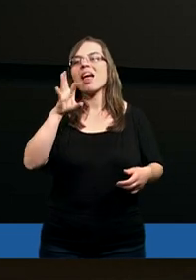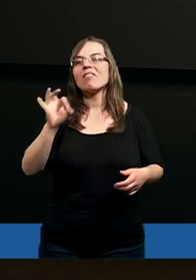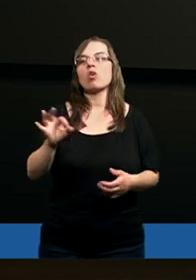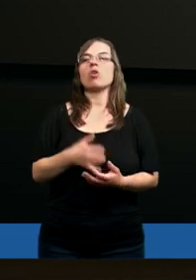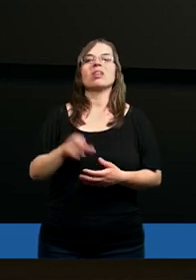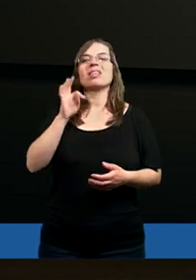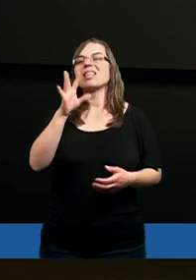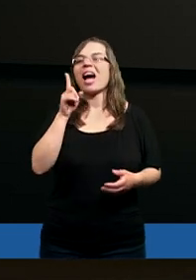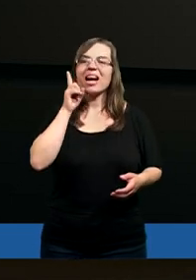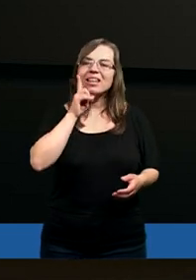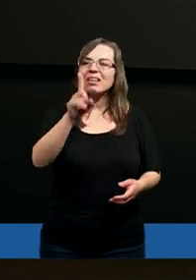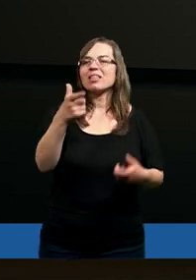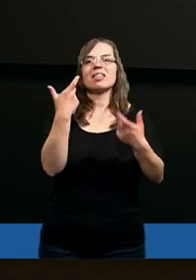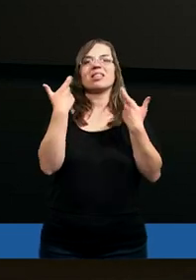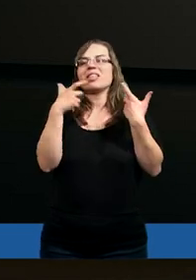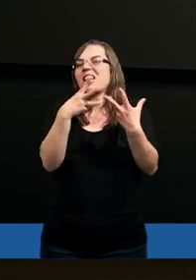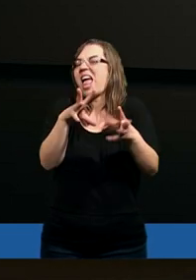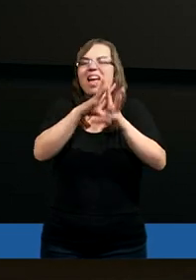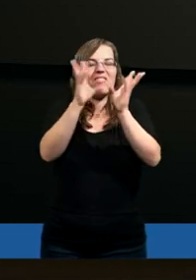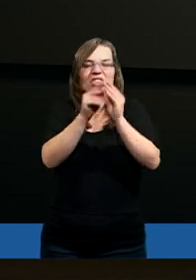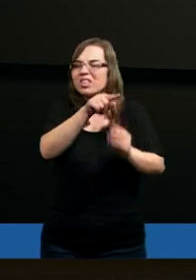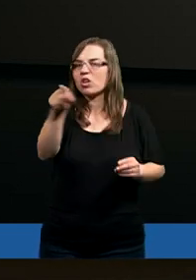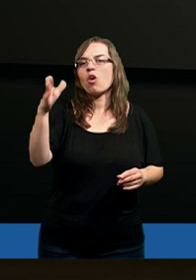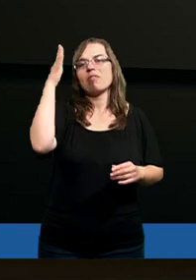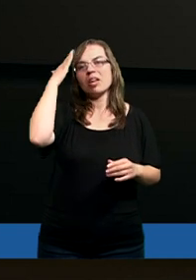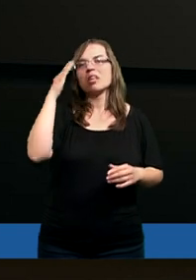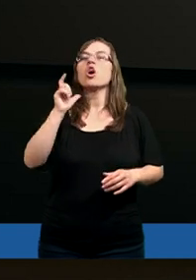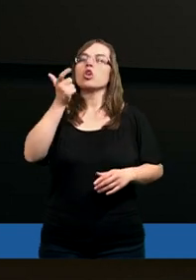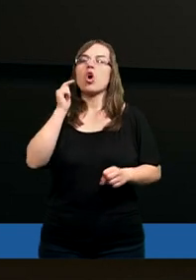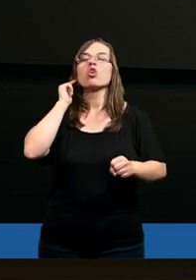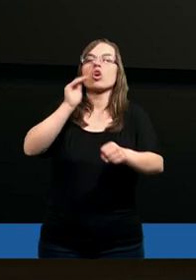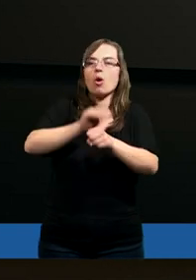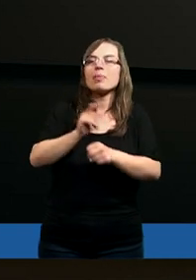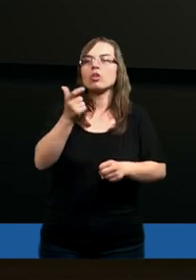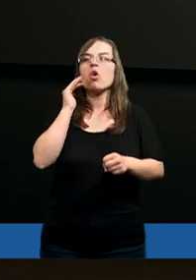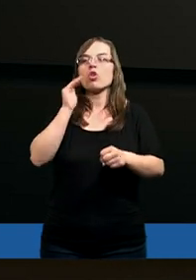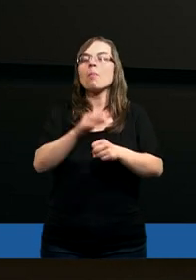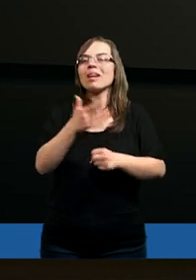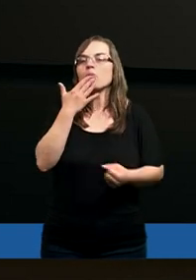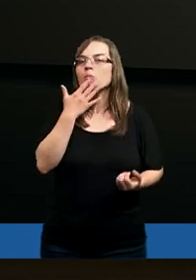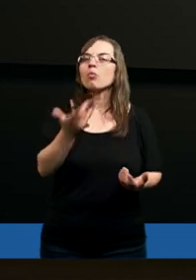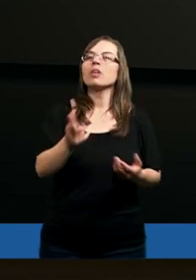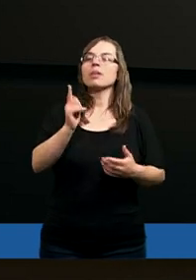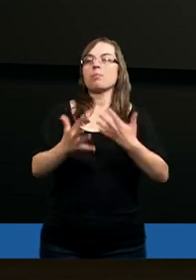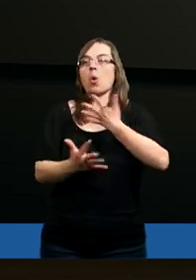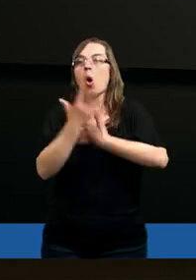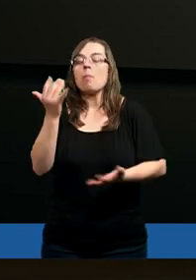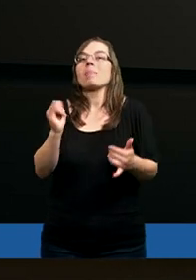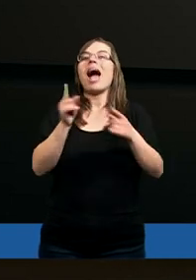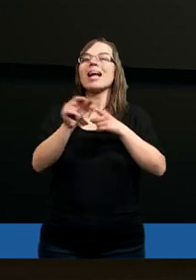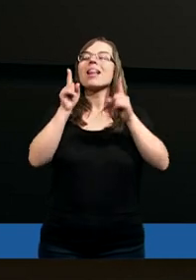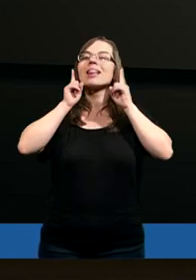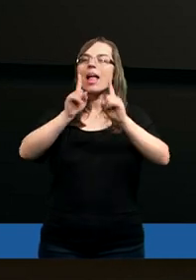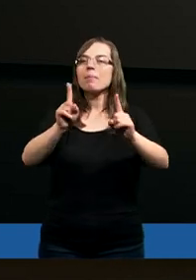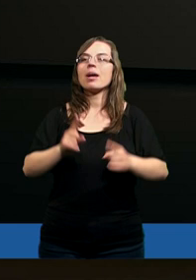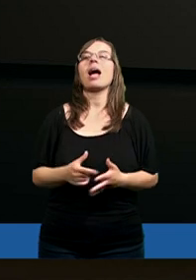Ewo, tak naprawdę nie wszystko wiecie. I coś obiecuje. Oczywiście krótko później okazuje się, jak jest